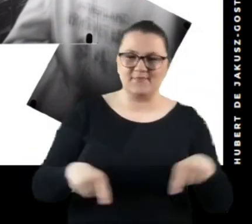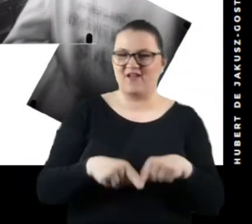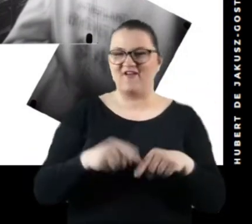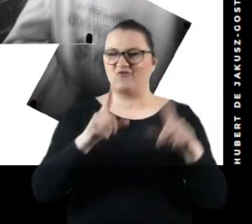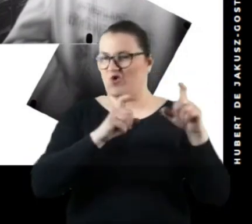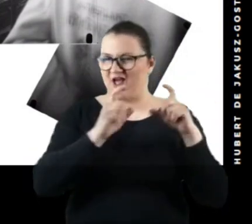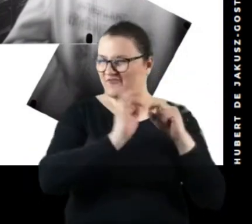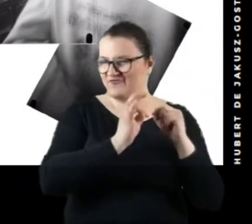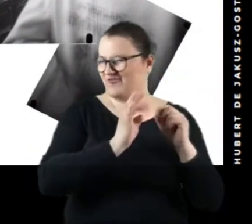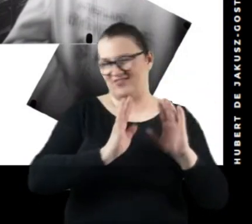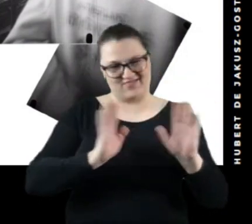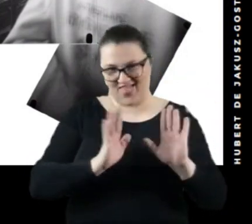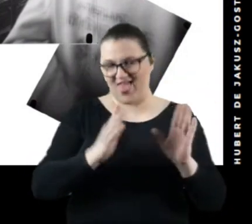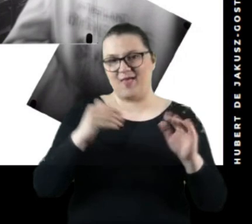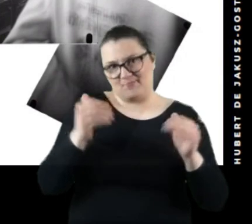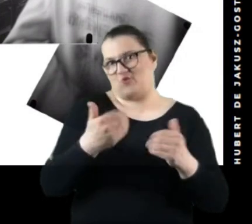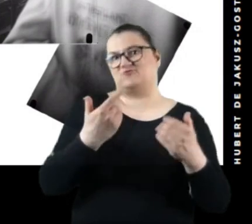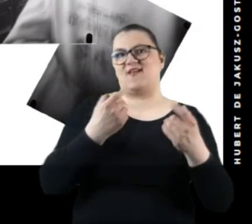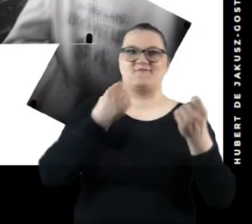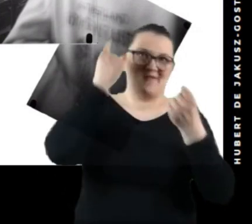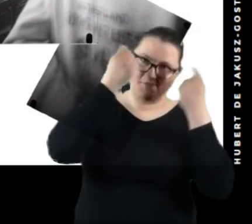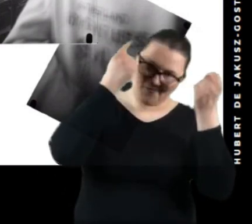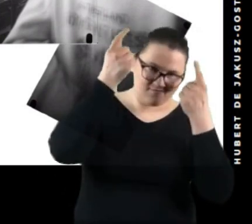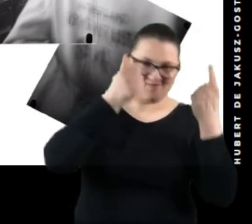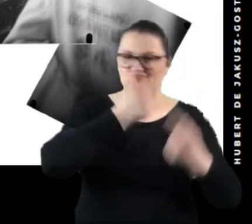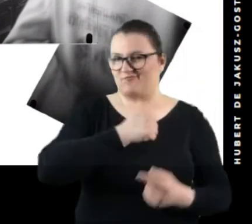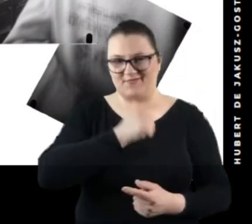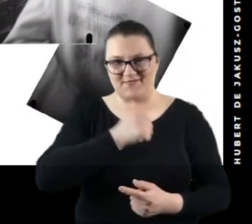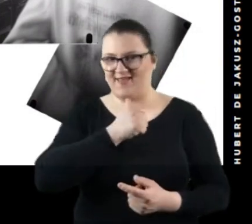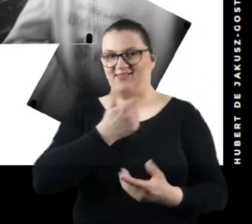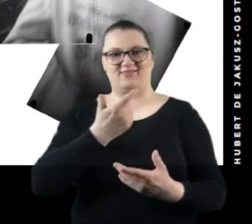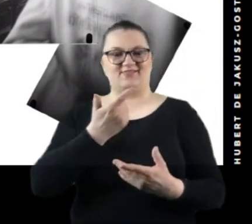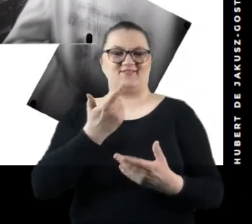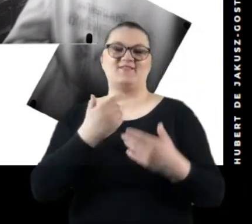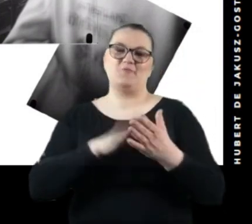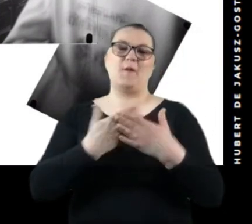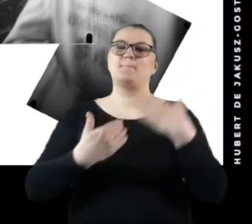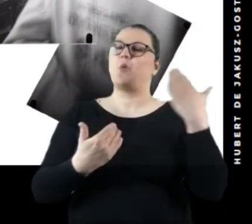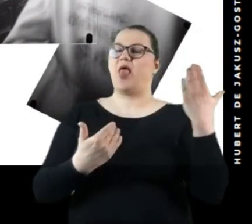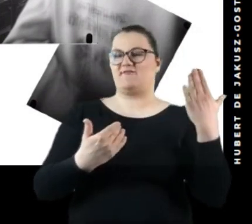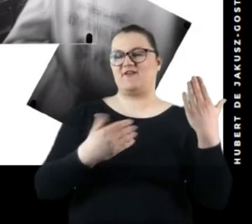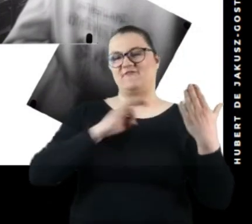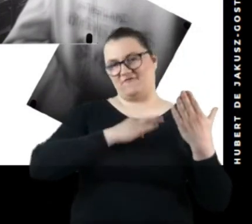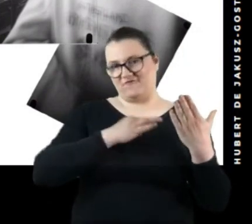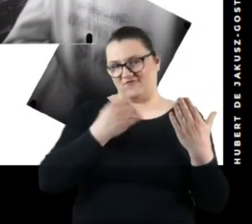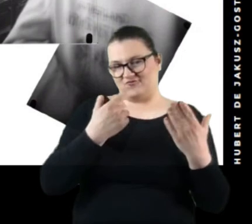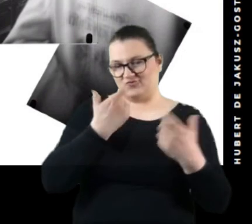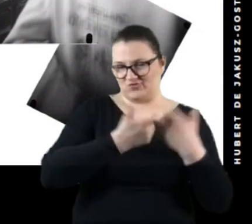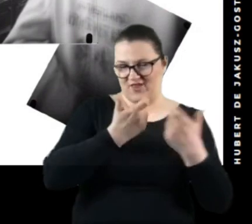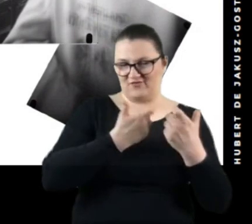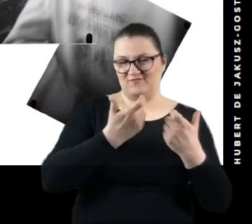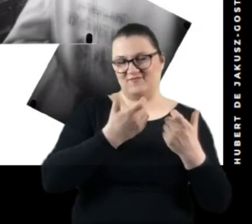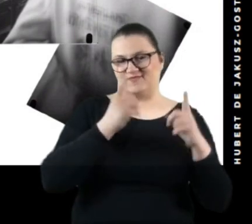fotograficznym. Możemy tutaj eksperymentować. Po lewej znajduje się zdjęcie mojego autorstwa, gdzie